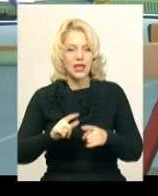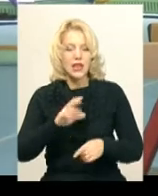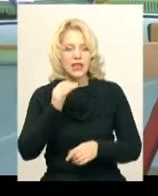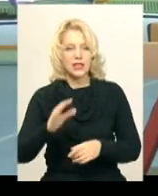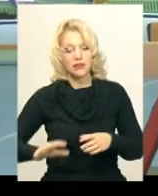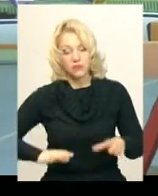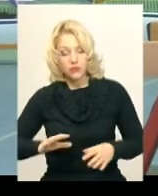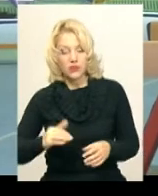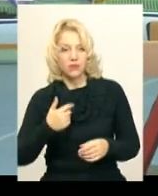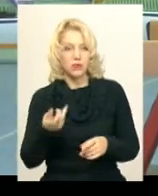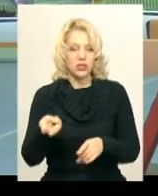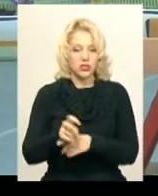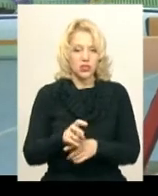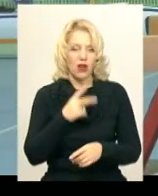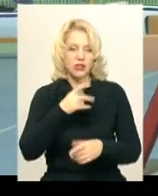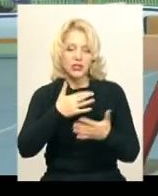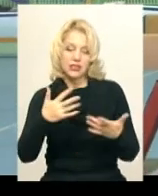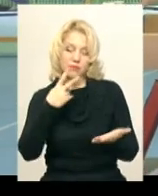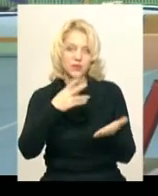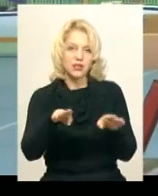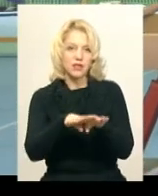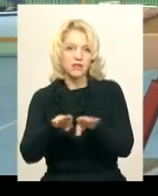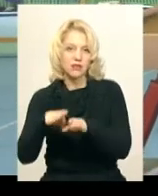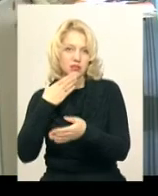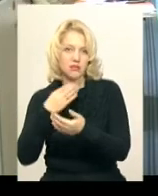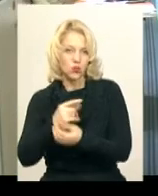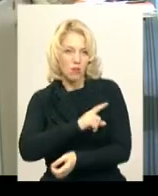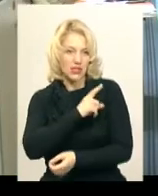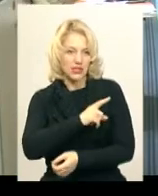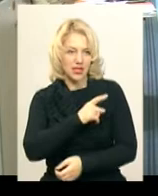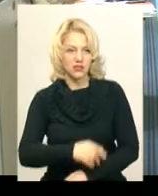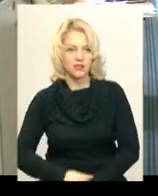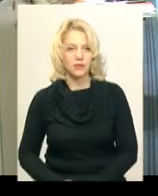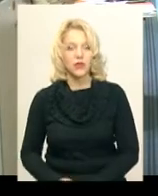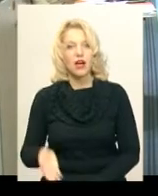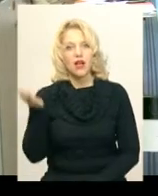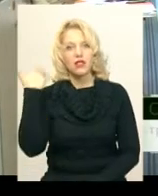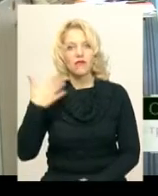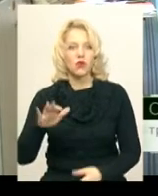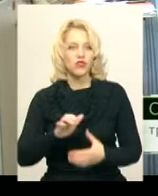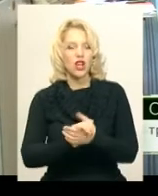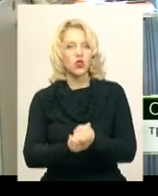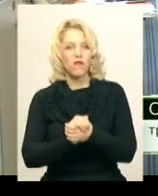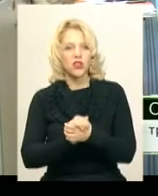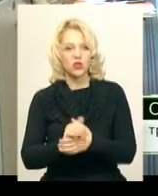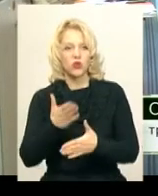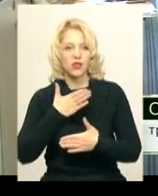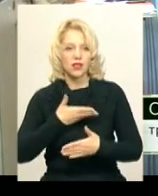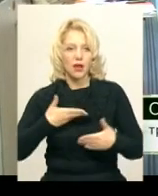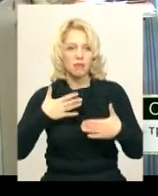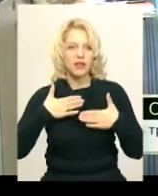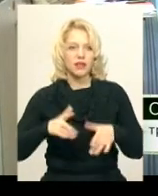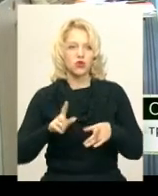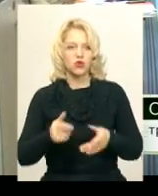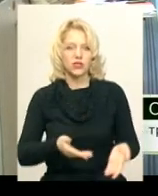позмагатися з представницями інших областей та порівняти з ними свою майстерність. Давно вже товаришуємо, і нам дуже приємно, що нас